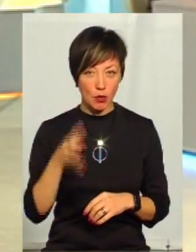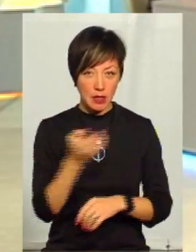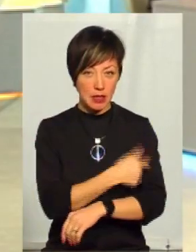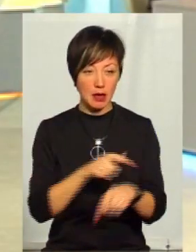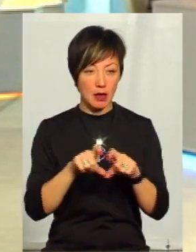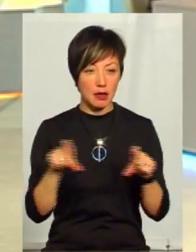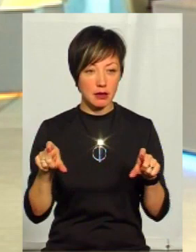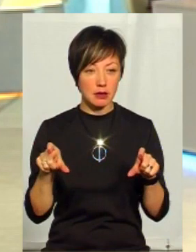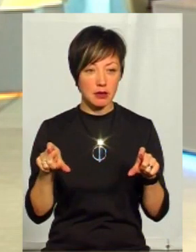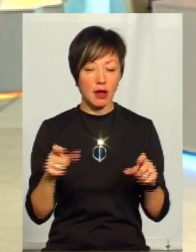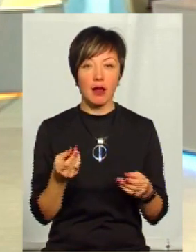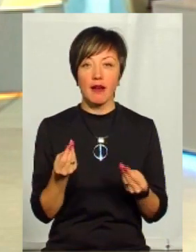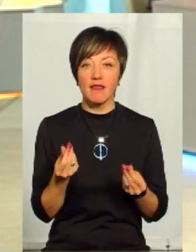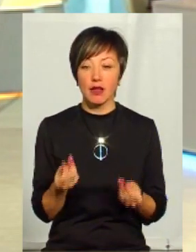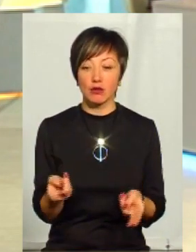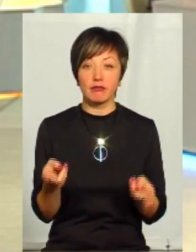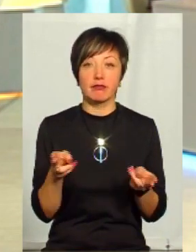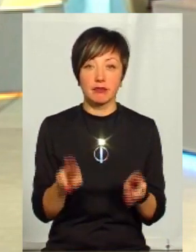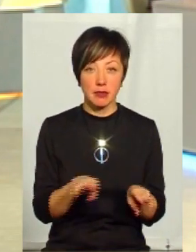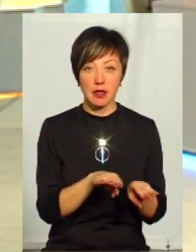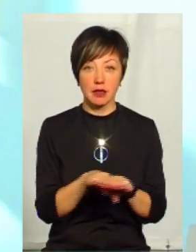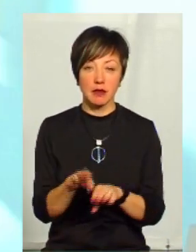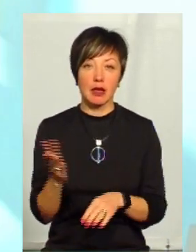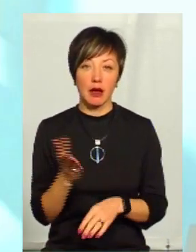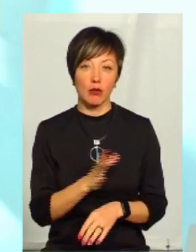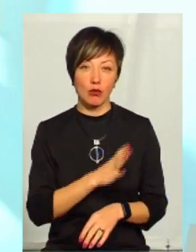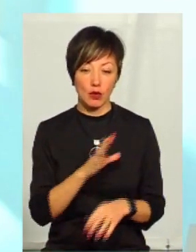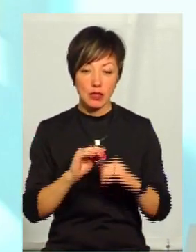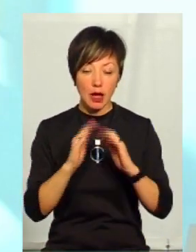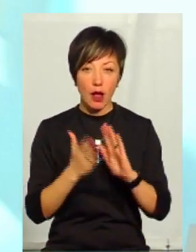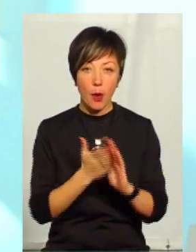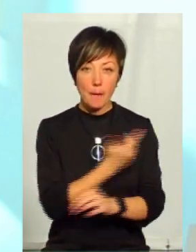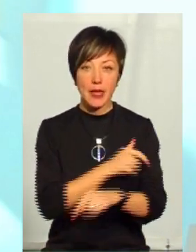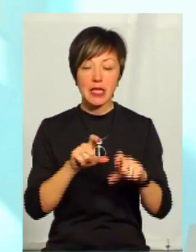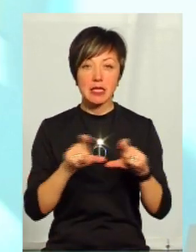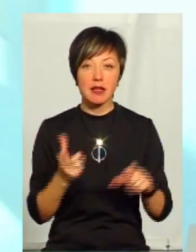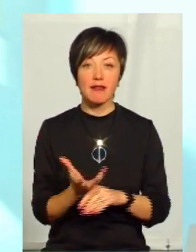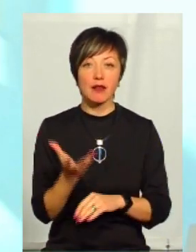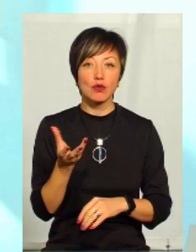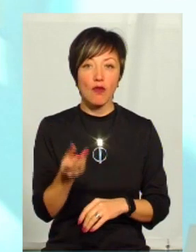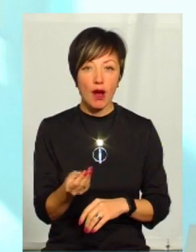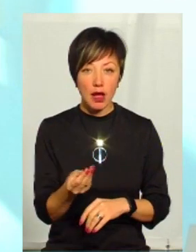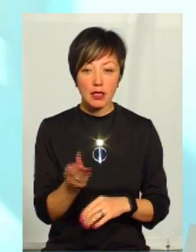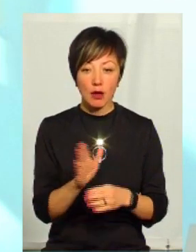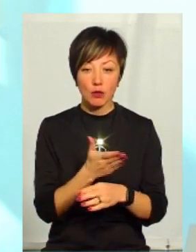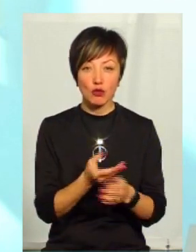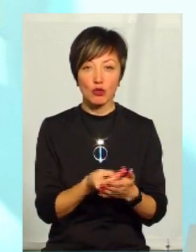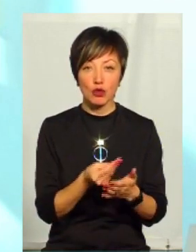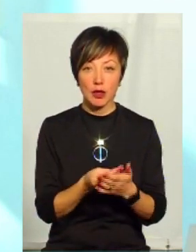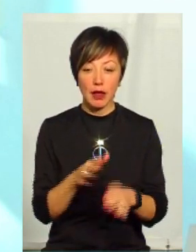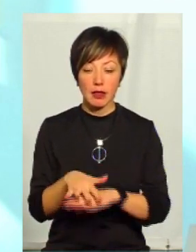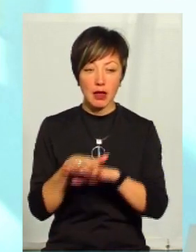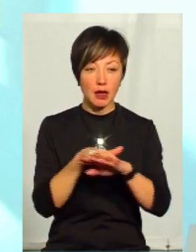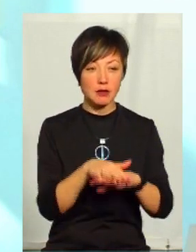обласна лікарня? Фінансування залишиться на тому рівні, як і було. Загалом медицина фінансувалася міжбюджетними